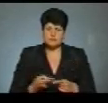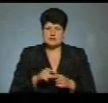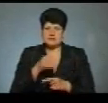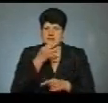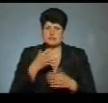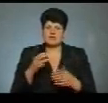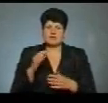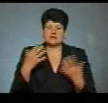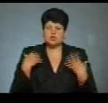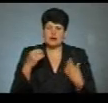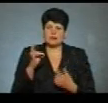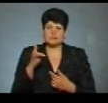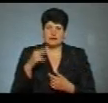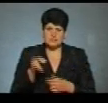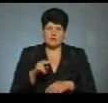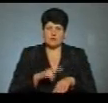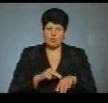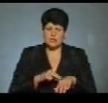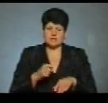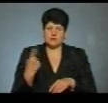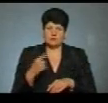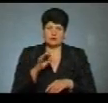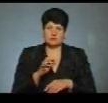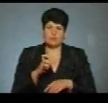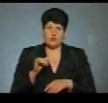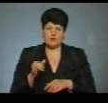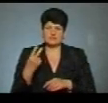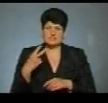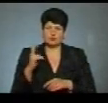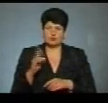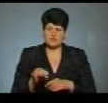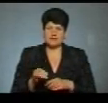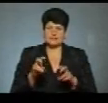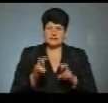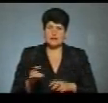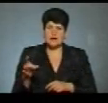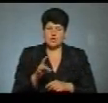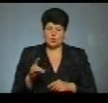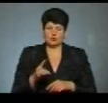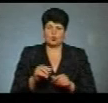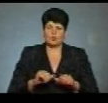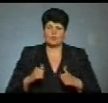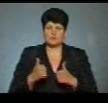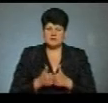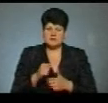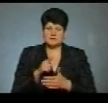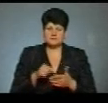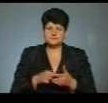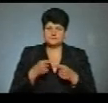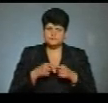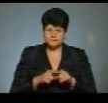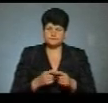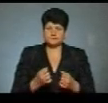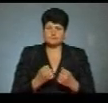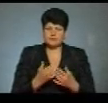начальник Нацполіції області Олександр Богомол. 20 квітня на засіданні районної комісії з питань техногенної безпеки та надзвичайних